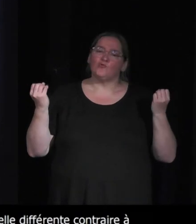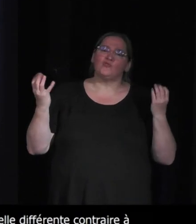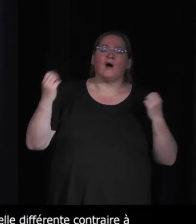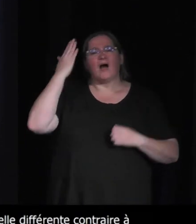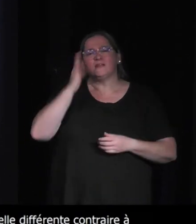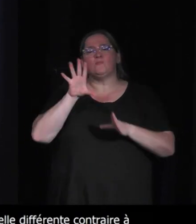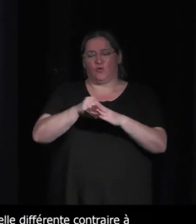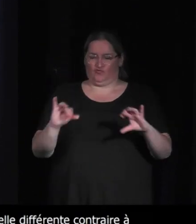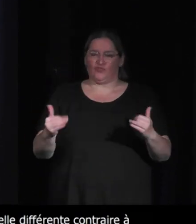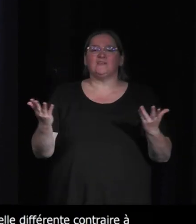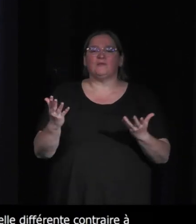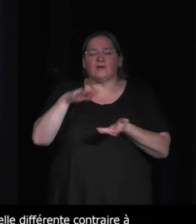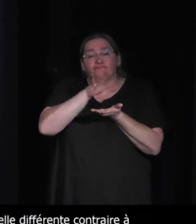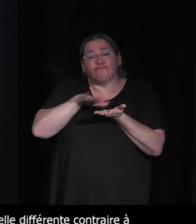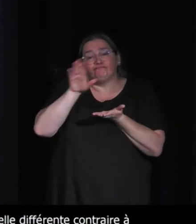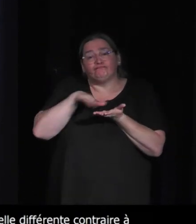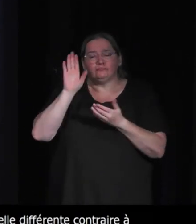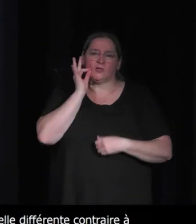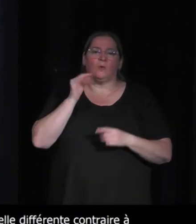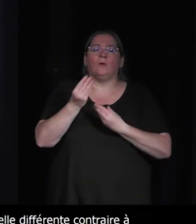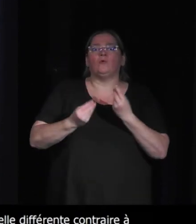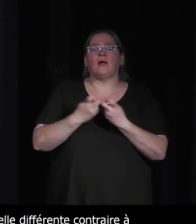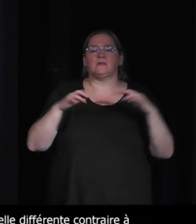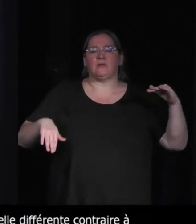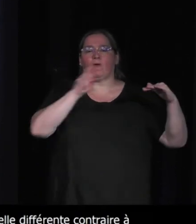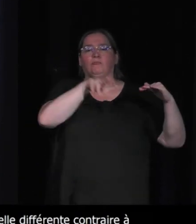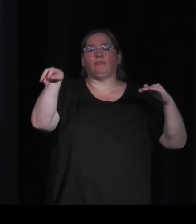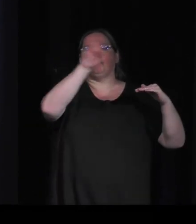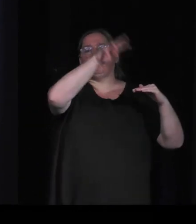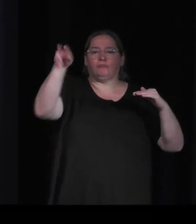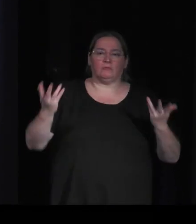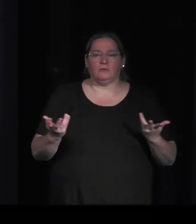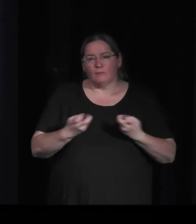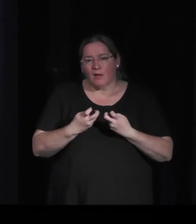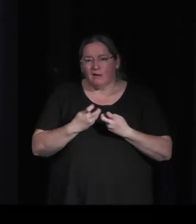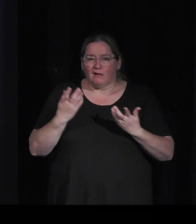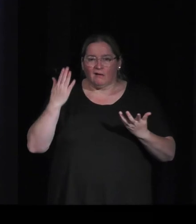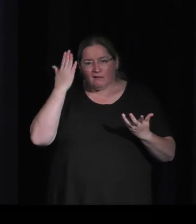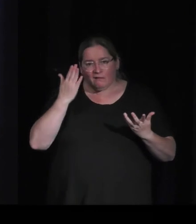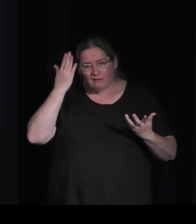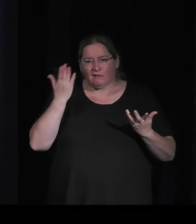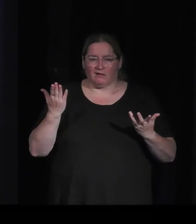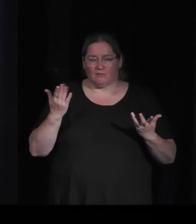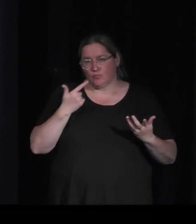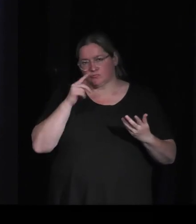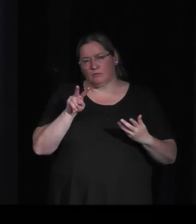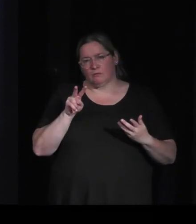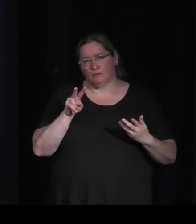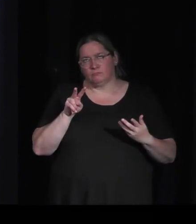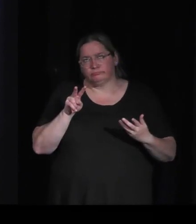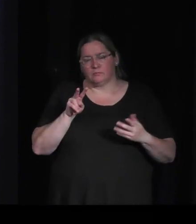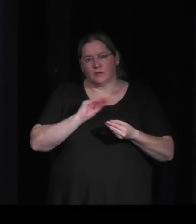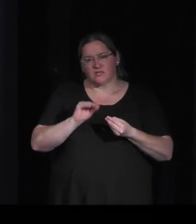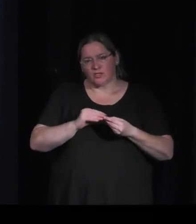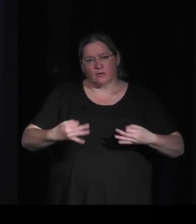c'était tous ces jeux de plateforme tu en parlais tout à l'heure avec des animaux et des fois c'était too much et d'ailleurs